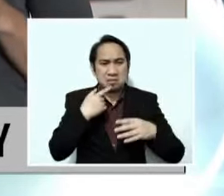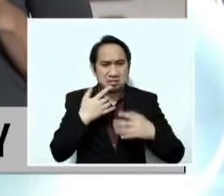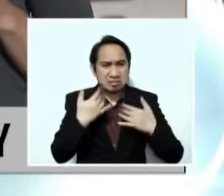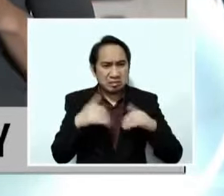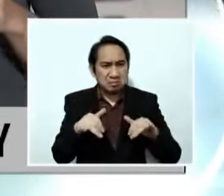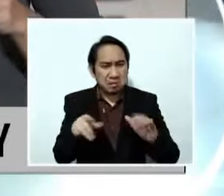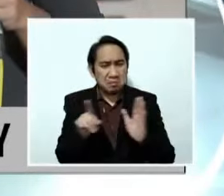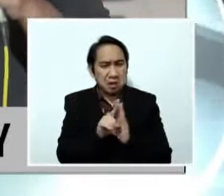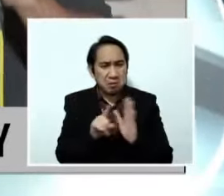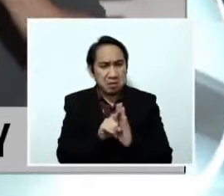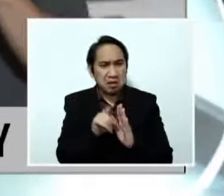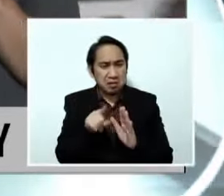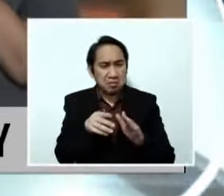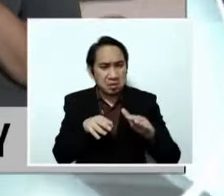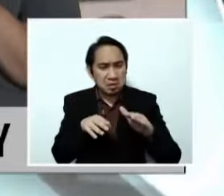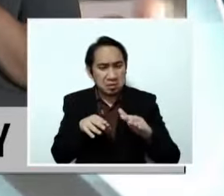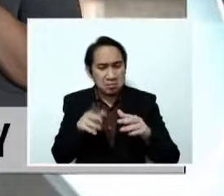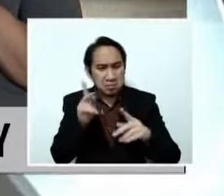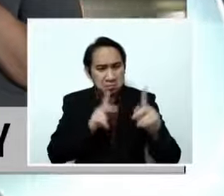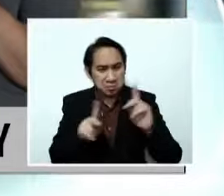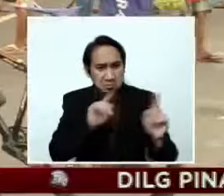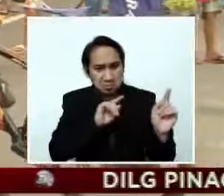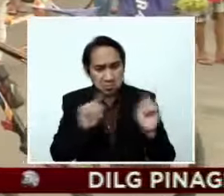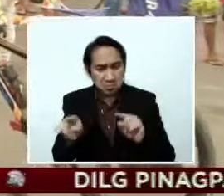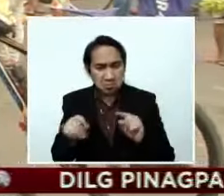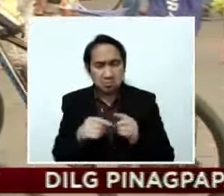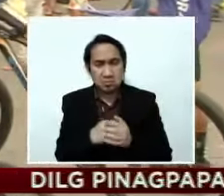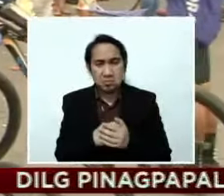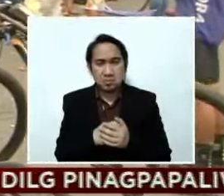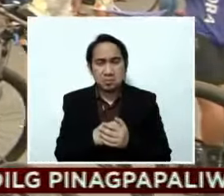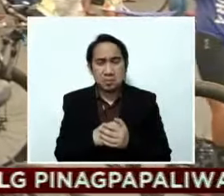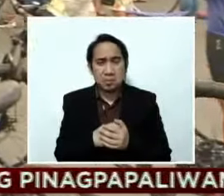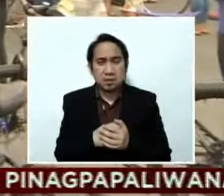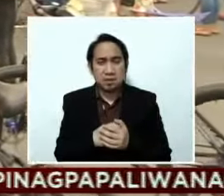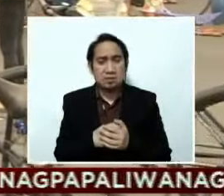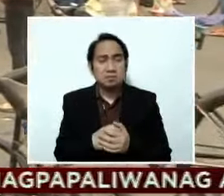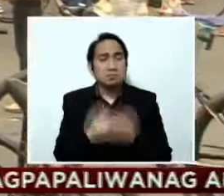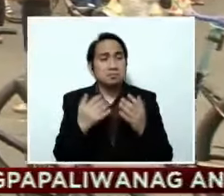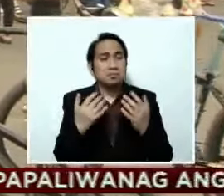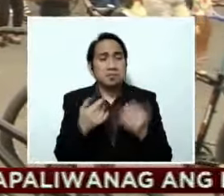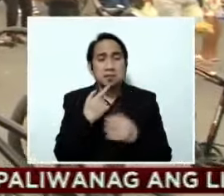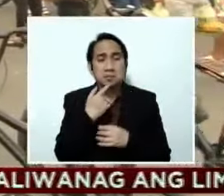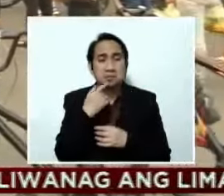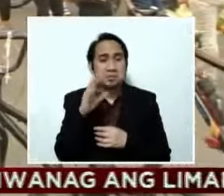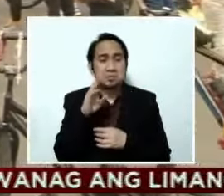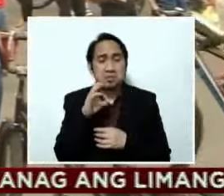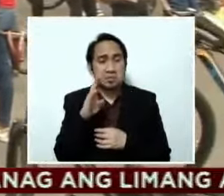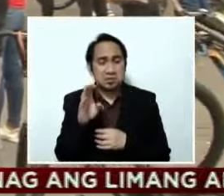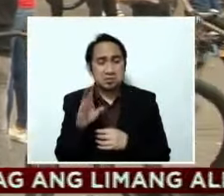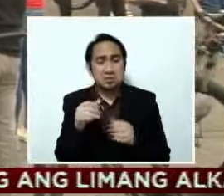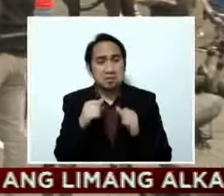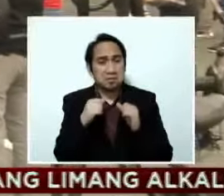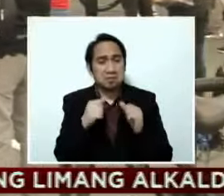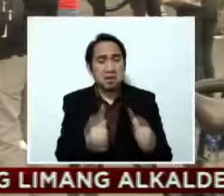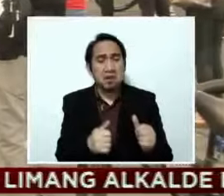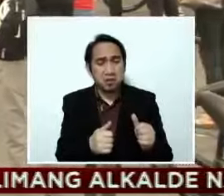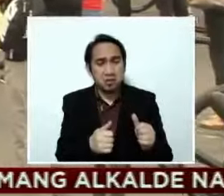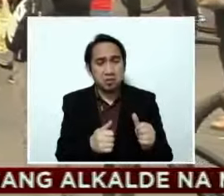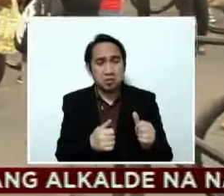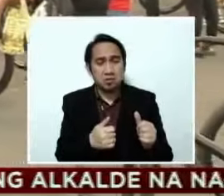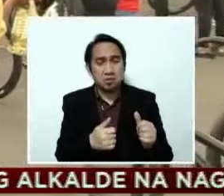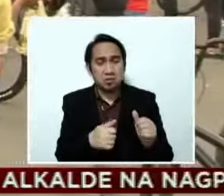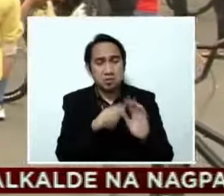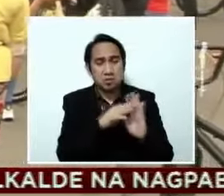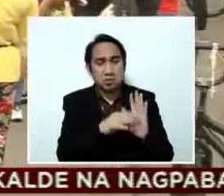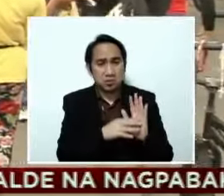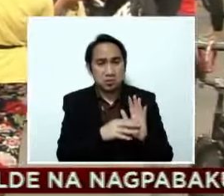Tama ka dyan, kabayan. Sabi nga ng CBCP ay may pipa rin nalang ipatutupad ng minimum health standards baga matagpapasong nga sila ng mga tao sa